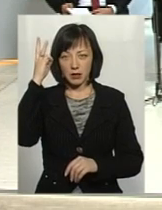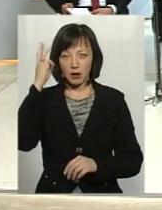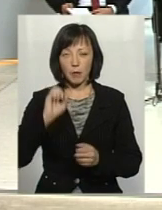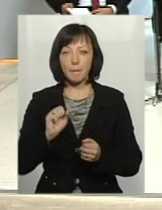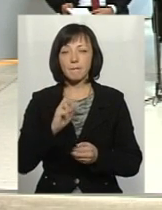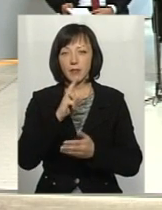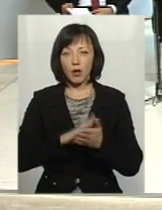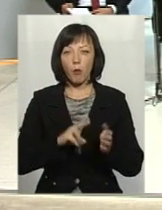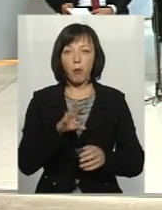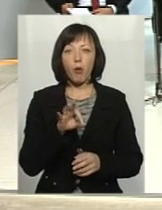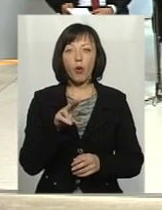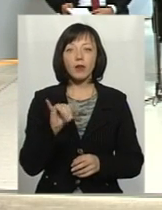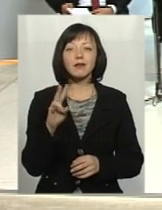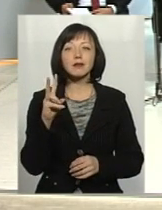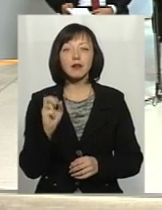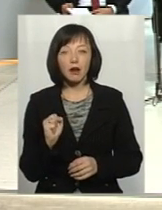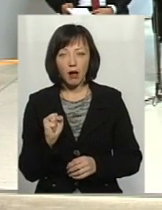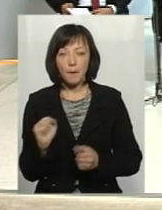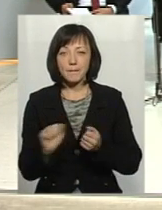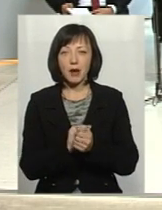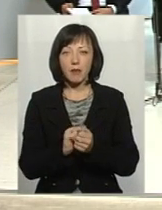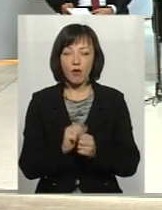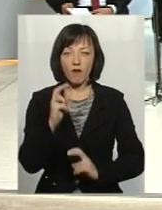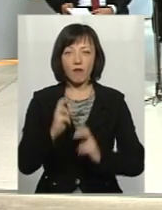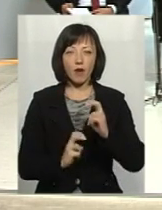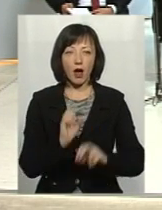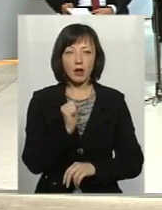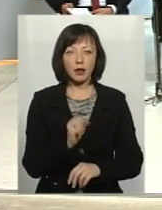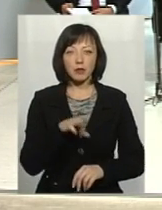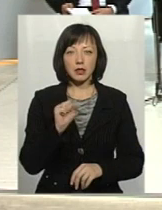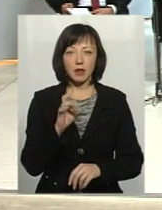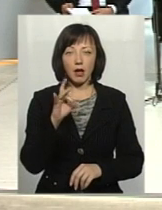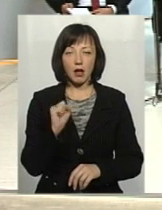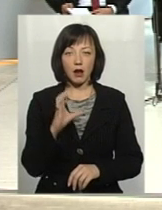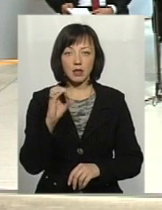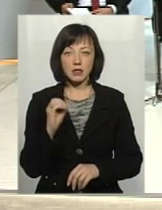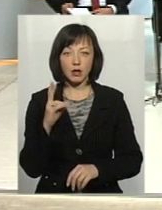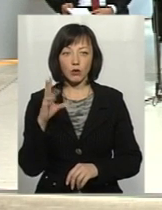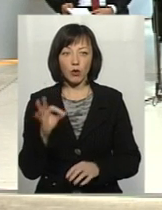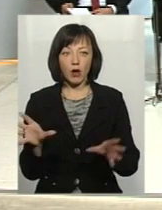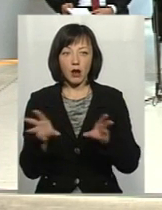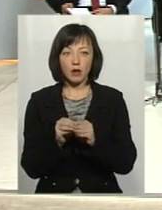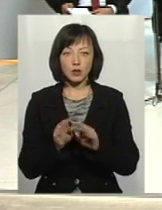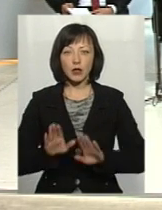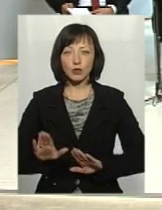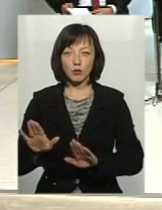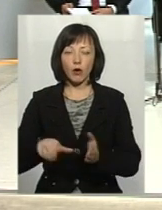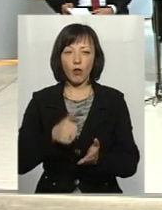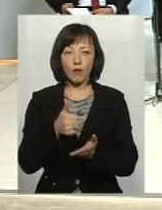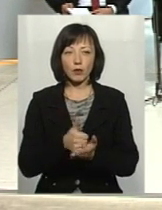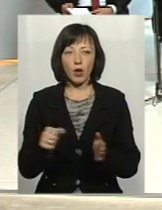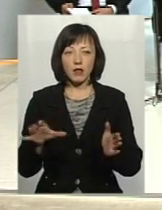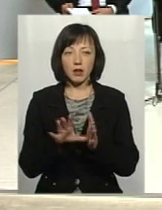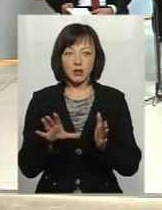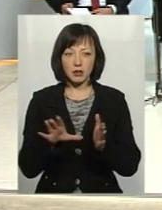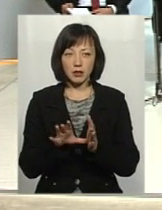перепрошую, Пунінківська картонно-паперова фабрика Артем Тарасенко. Разом з ним заступник головного енергетика підприємства Олексій